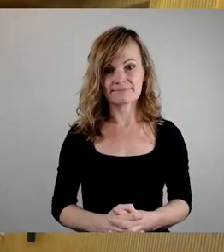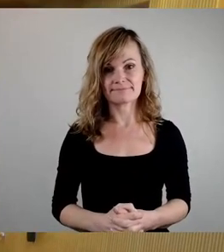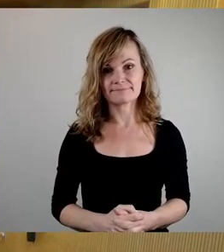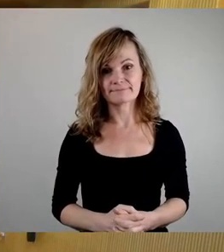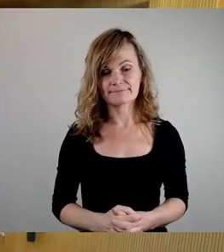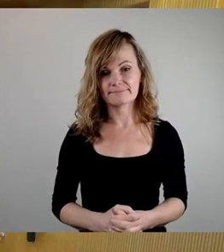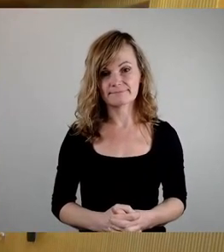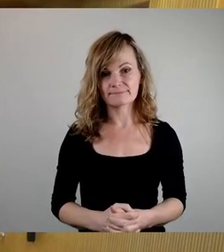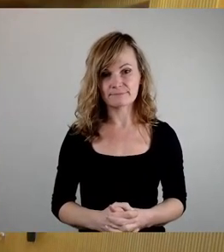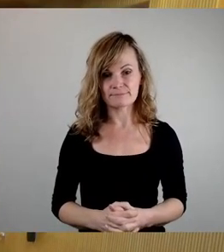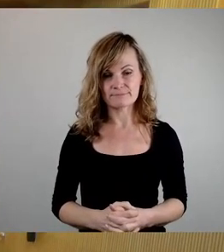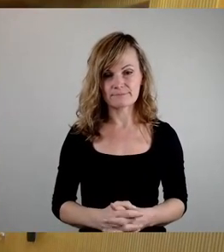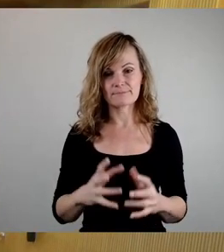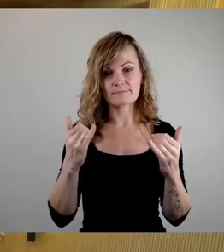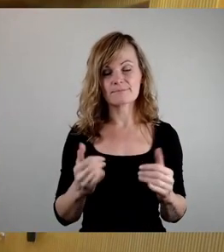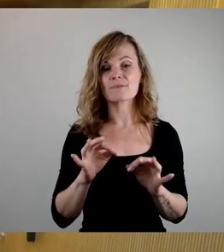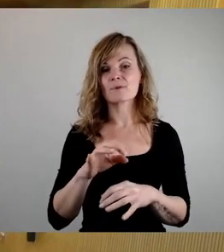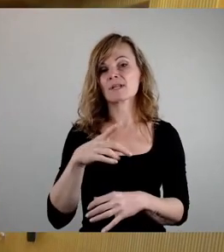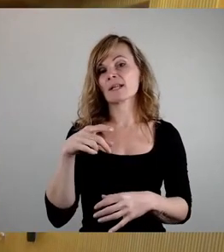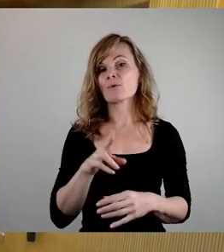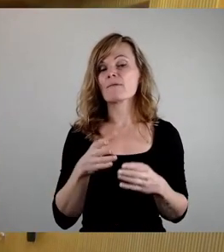Jetzt für die CDU-Fraktion, Herr Dietze.